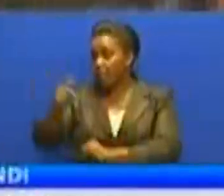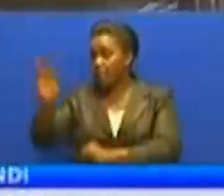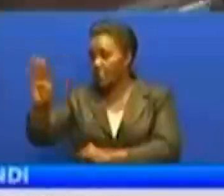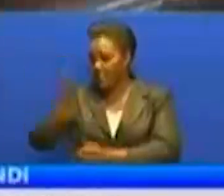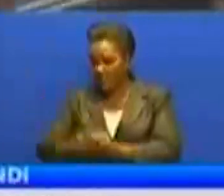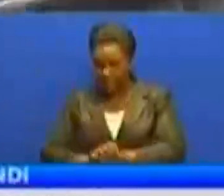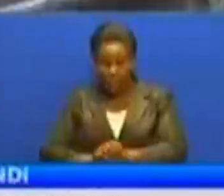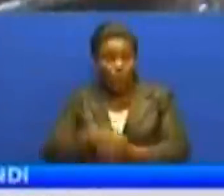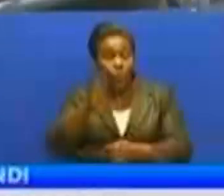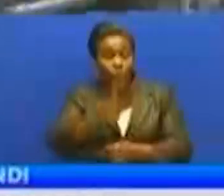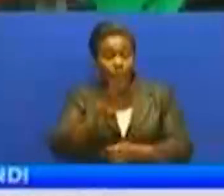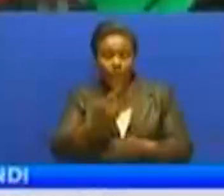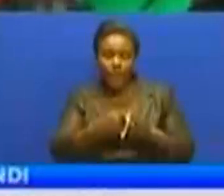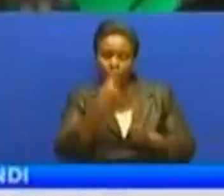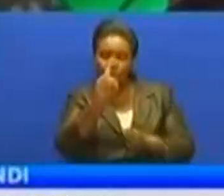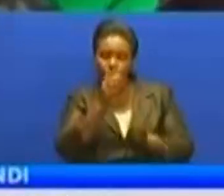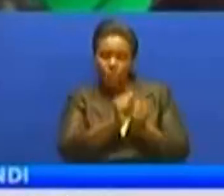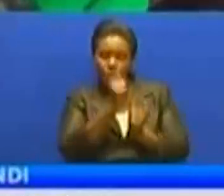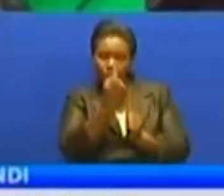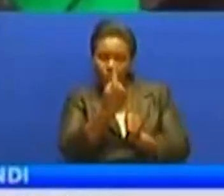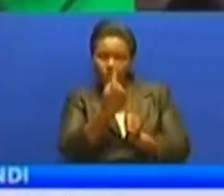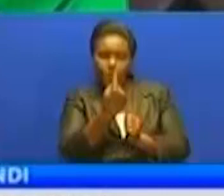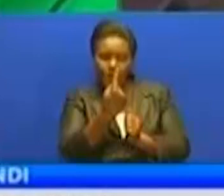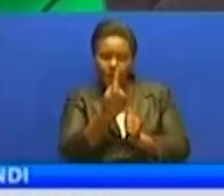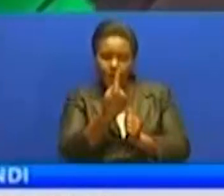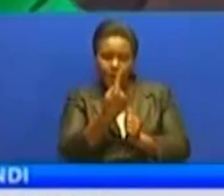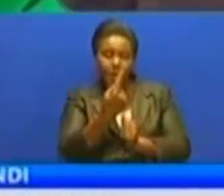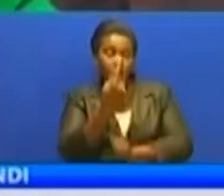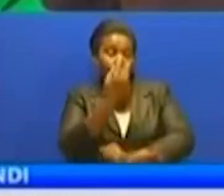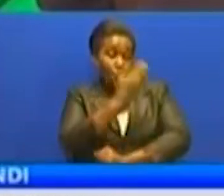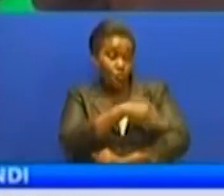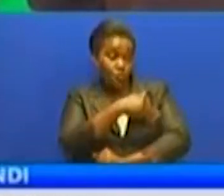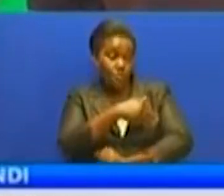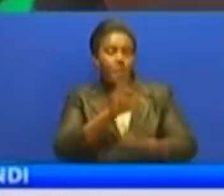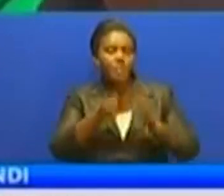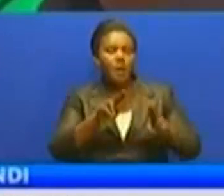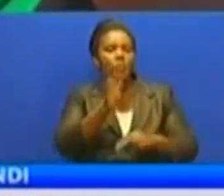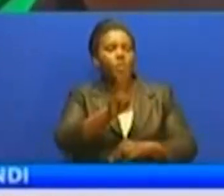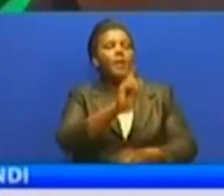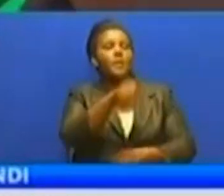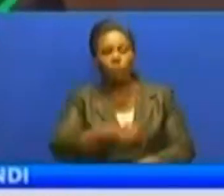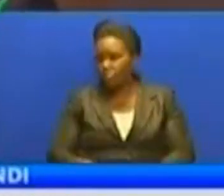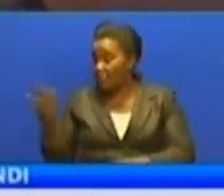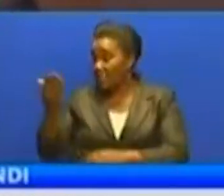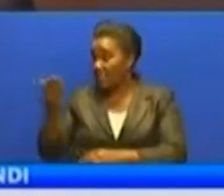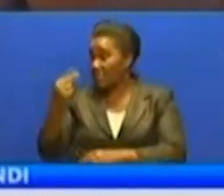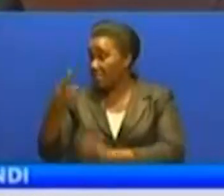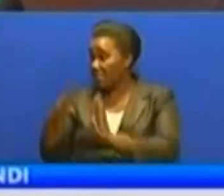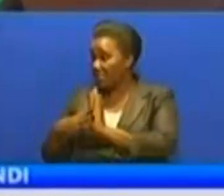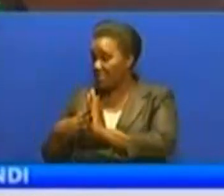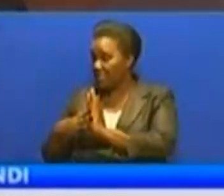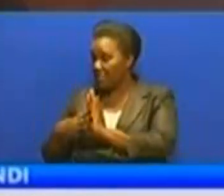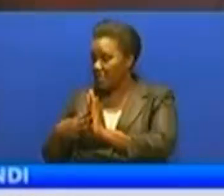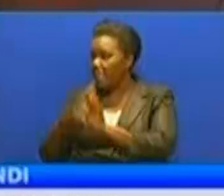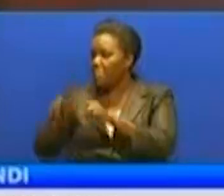Katia wilaya hizo wilaya 111 zina huduma ya mahakama za wilaya na wilaya nyingine shenanane bado zina